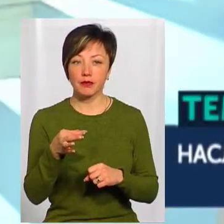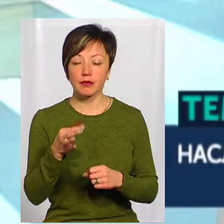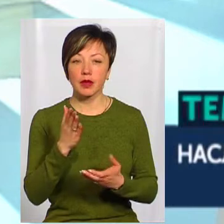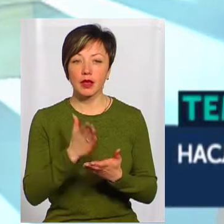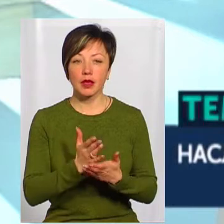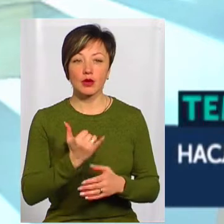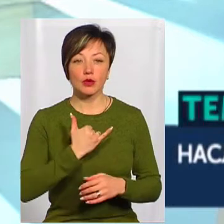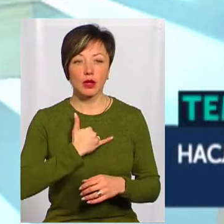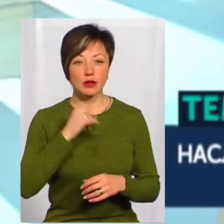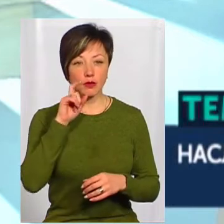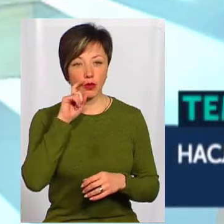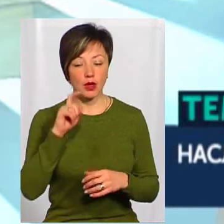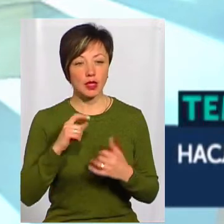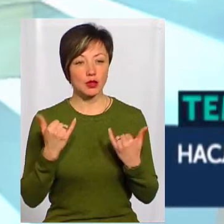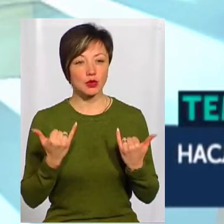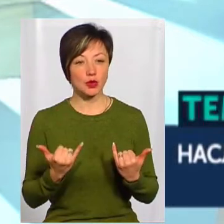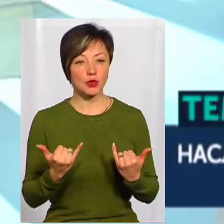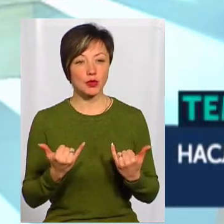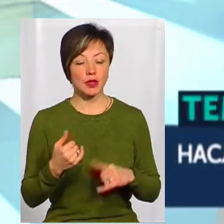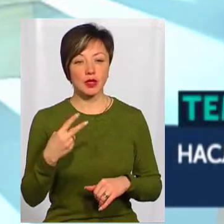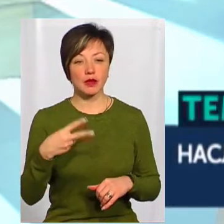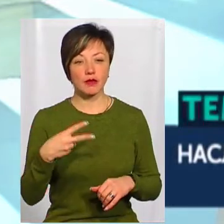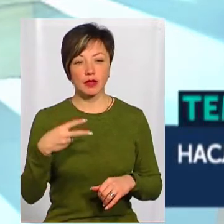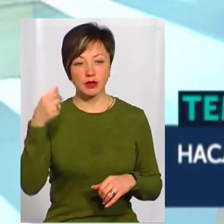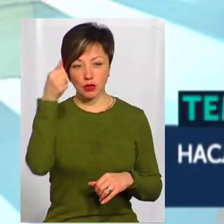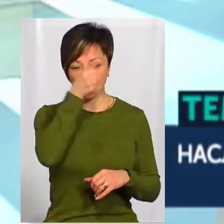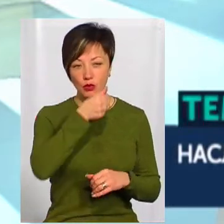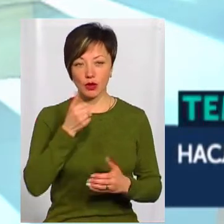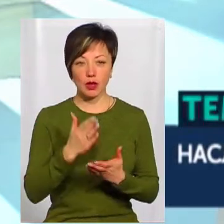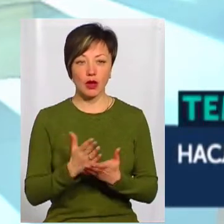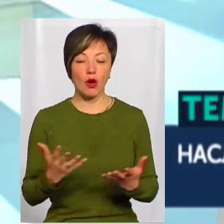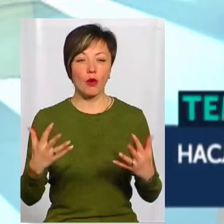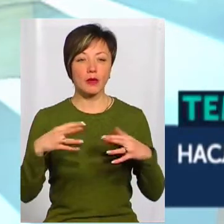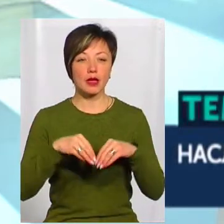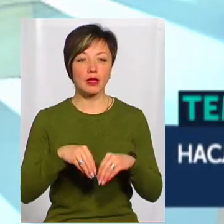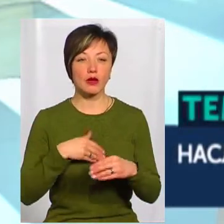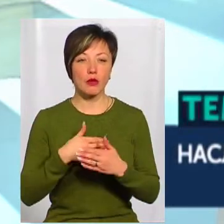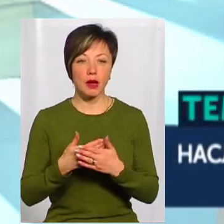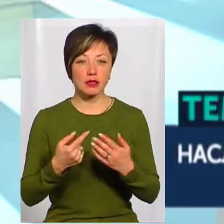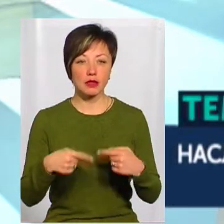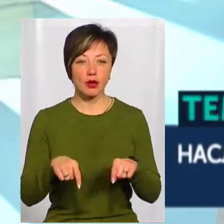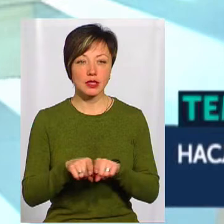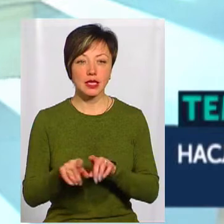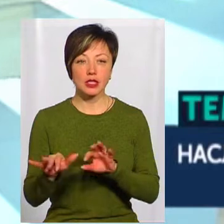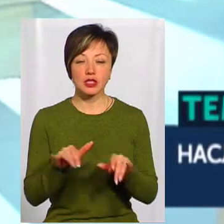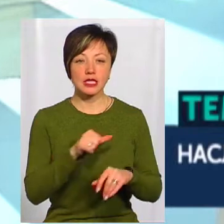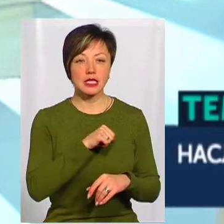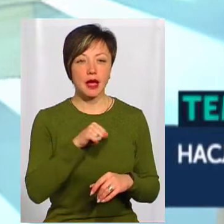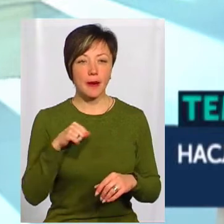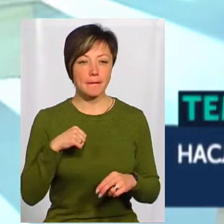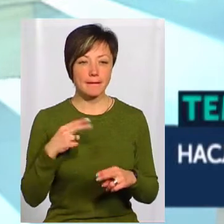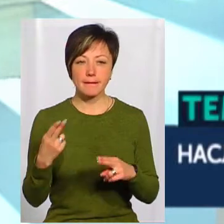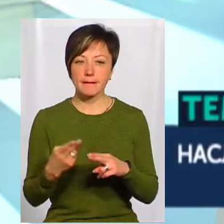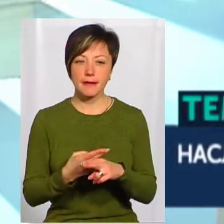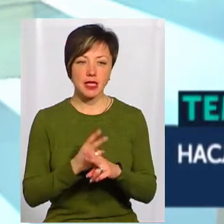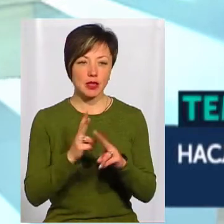є в нас в Україні сьогодні рівно 20 років існує об'єднання громадських організацій, громадських діячів, які самі без